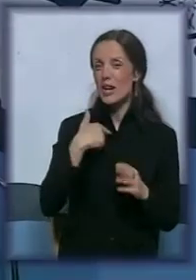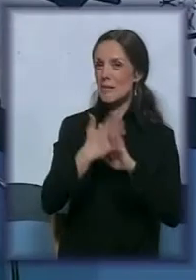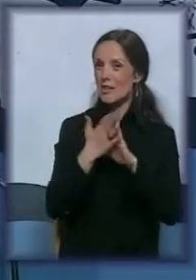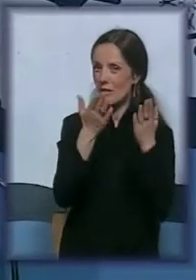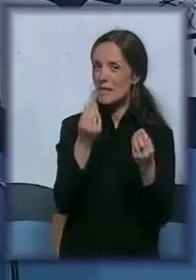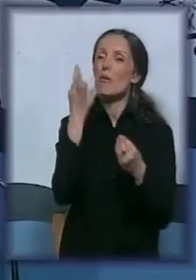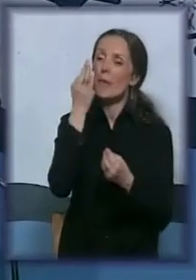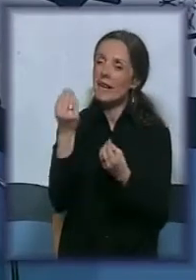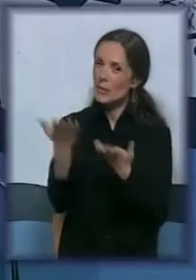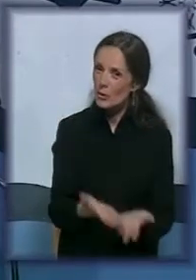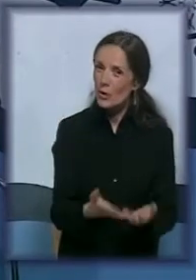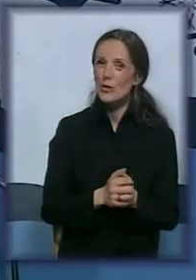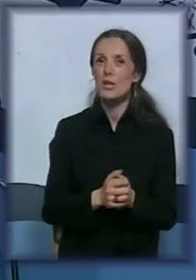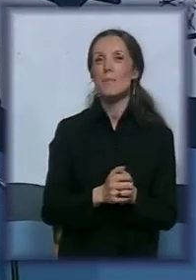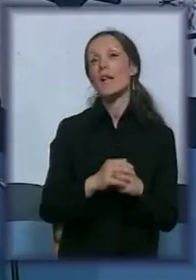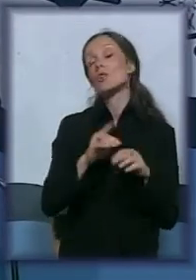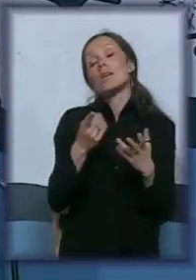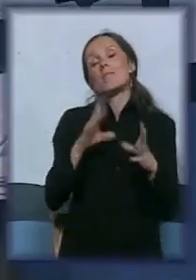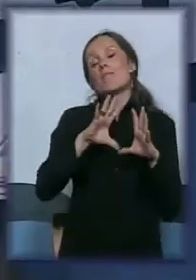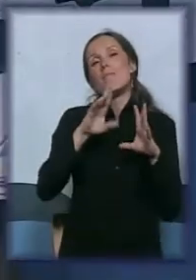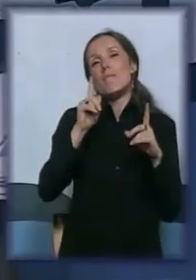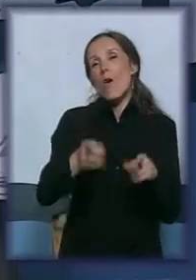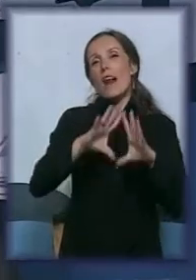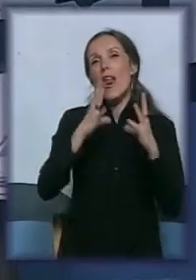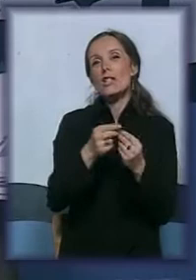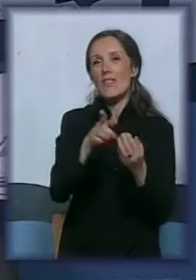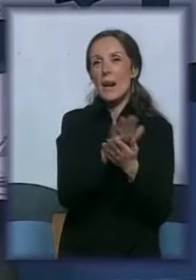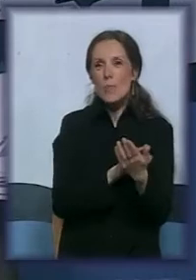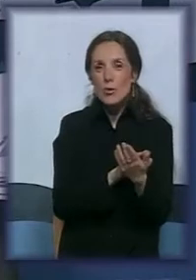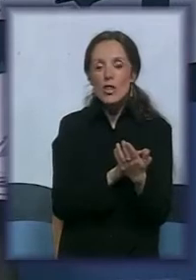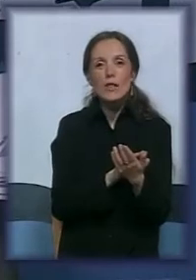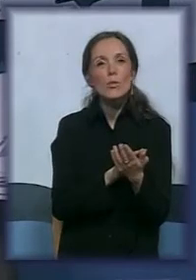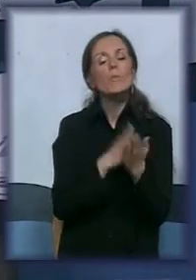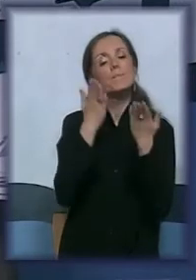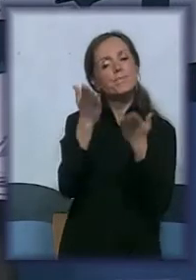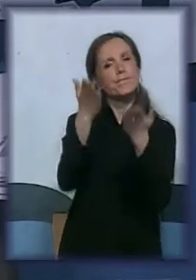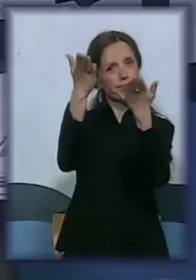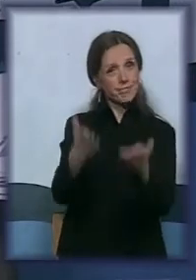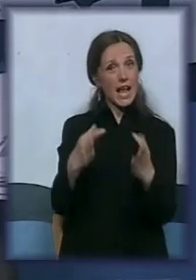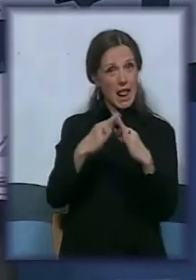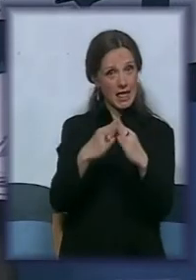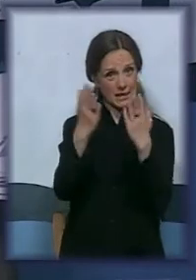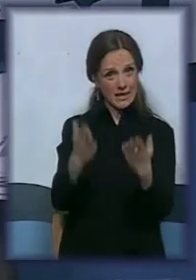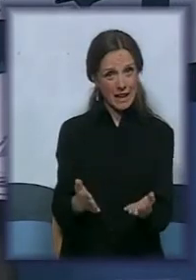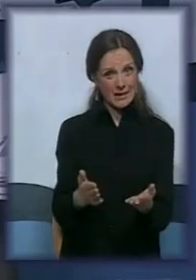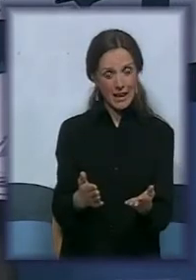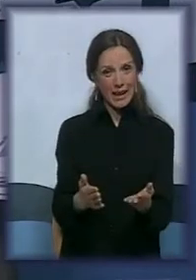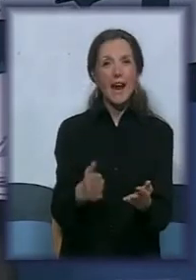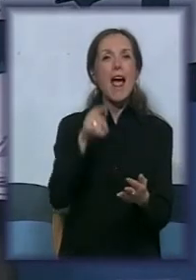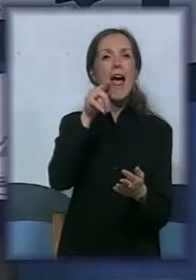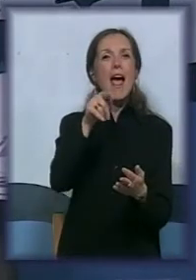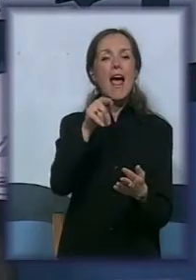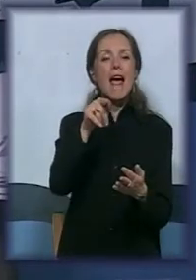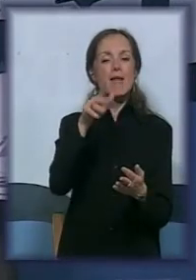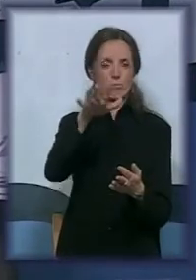dobro došli. Morali su svi ovi uvodi, to je tako. Ali vi ste upravo u jednom od konkursa koje je agencija